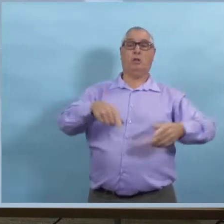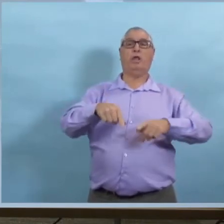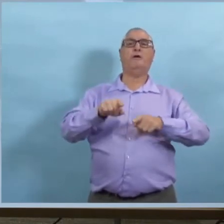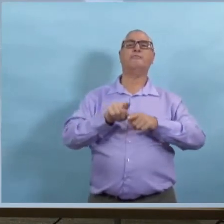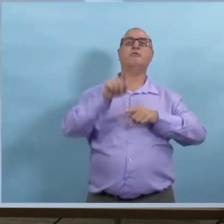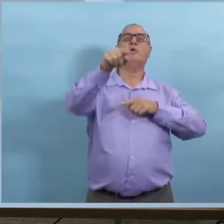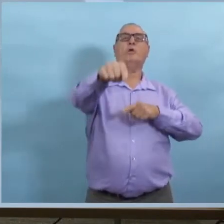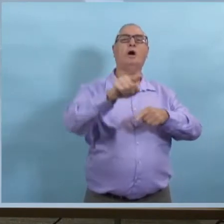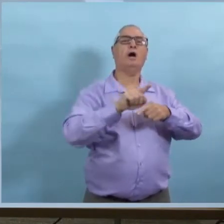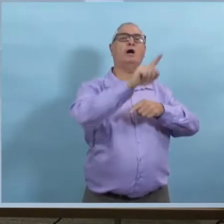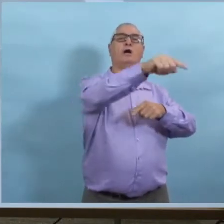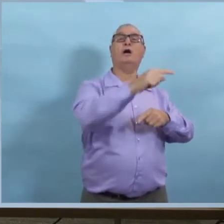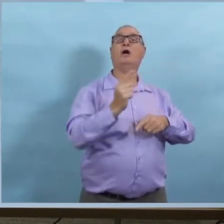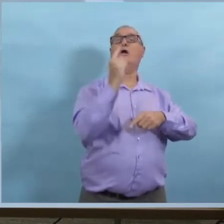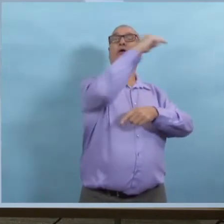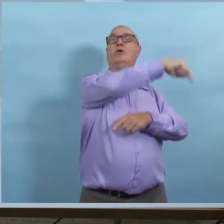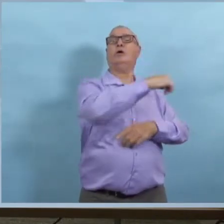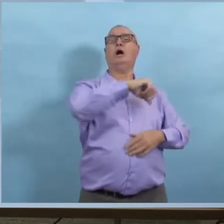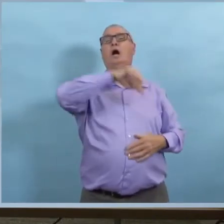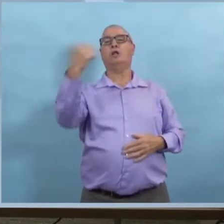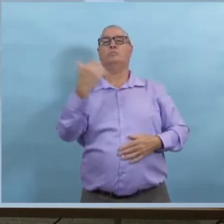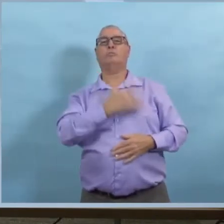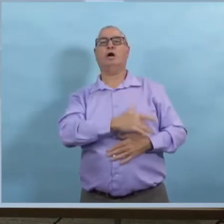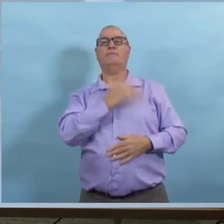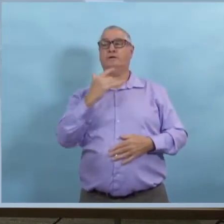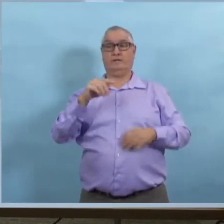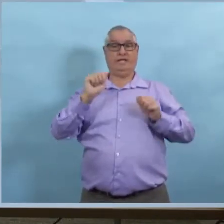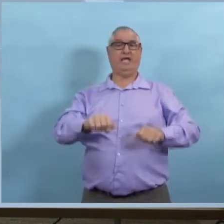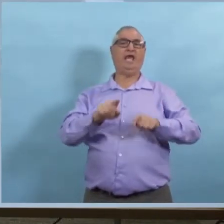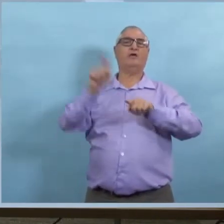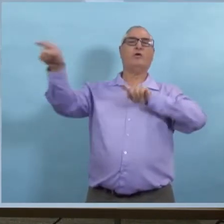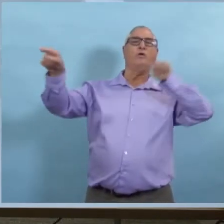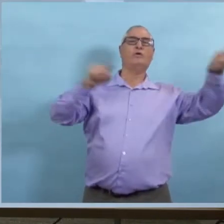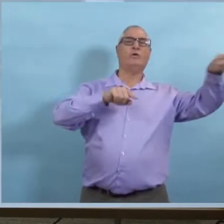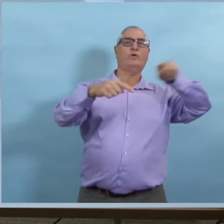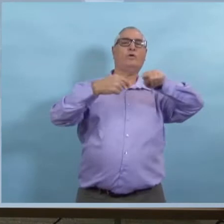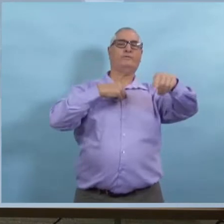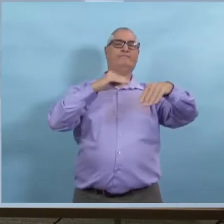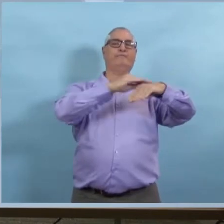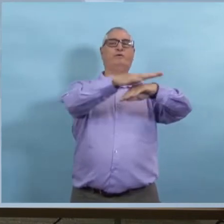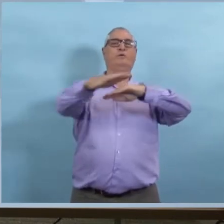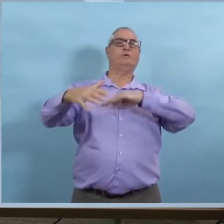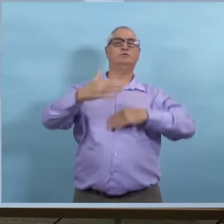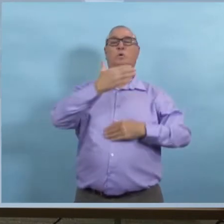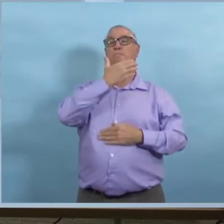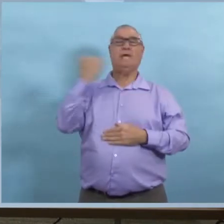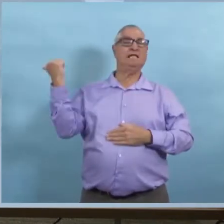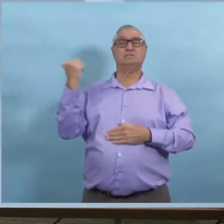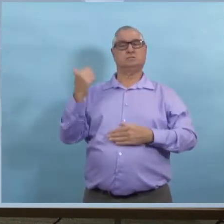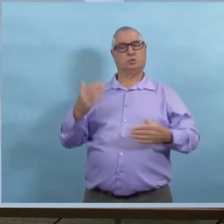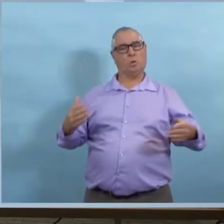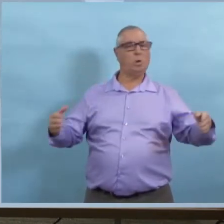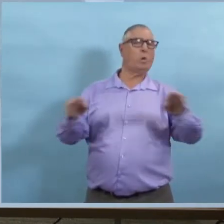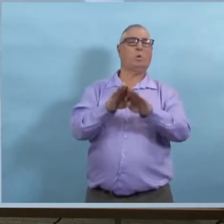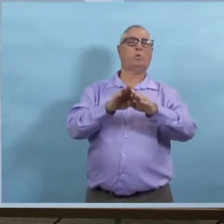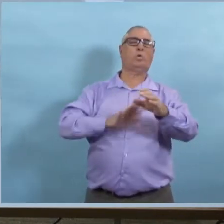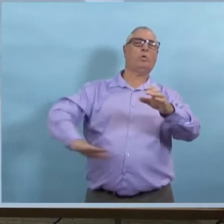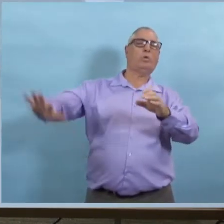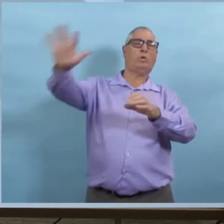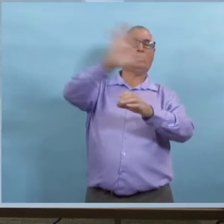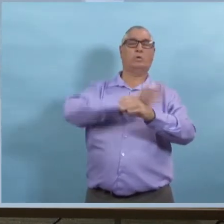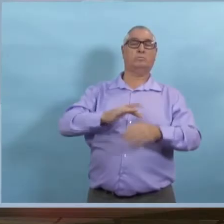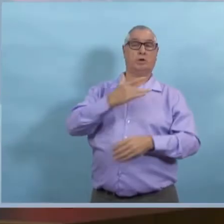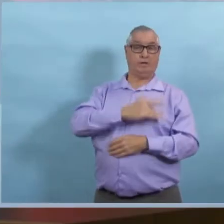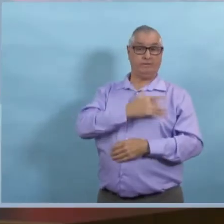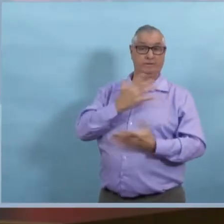vont à d'autres endroits dans la province. Winnipeg, c'est un noyau central. Les gens voyagent par Winnipeg. Donc, plus il y